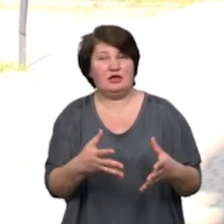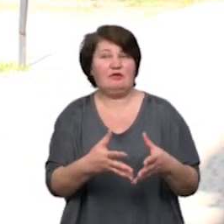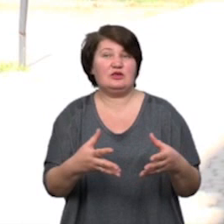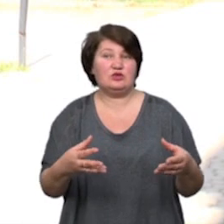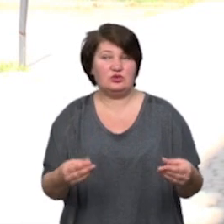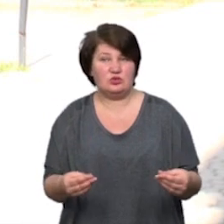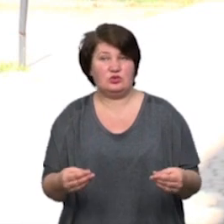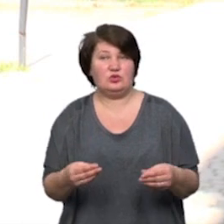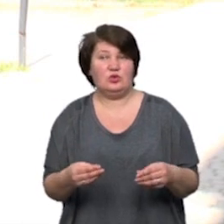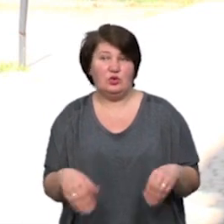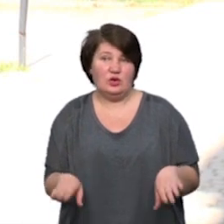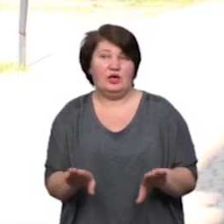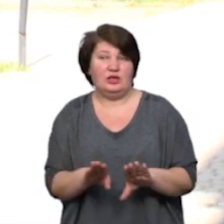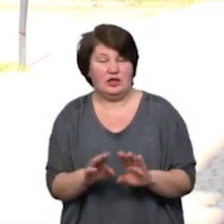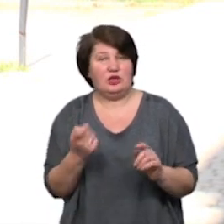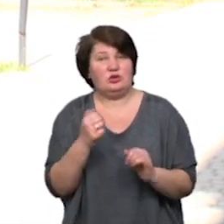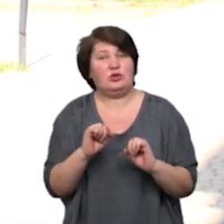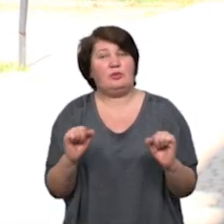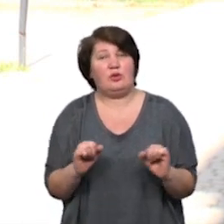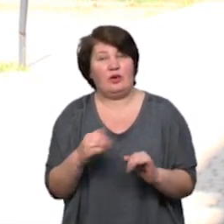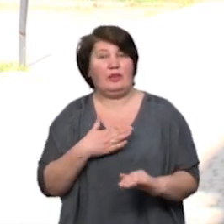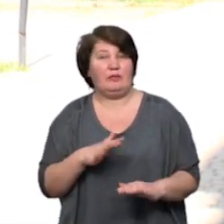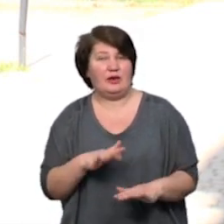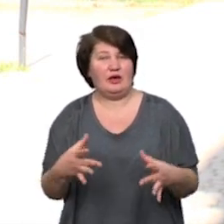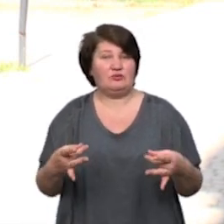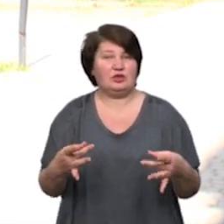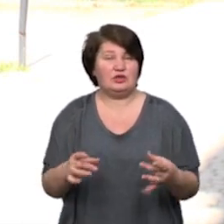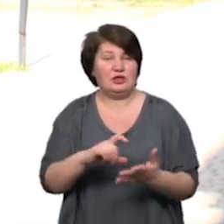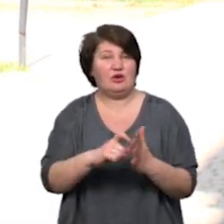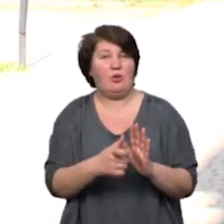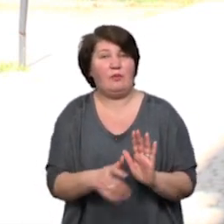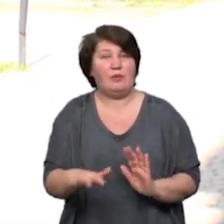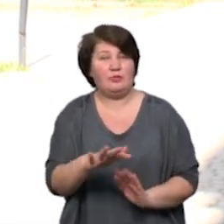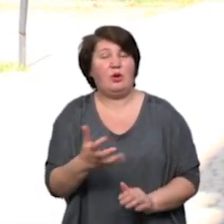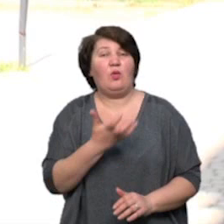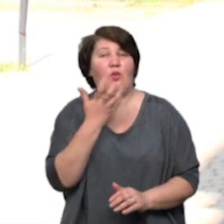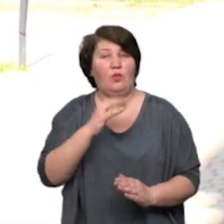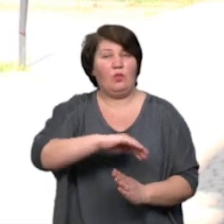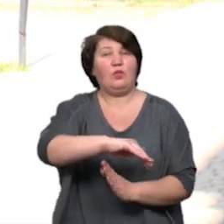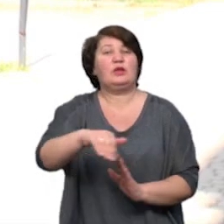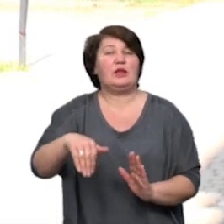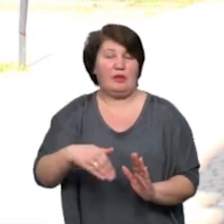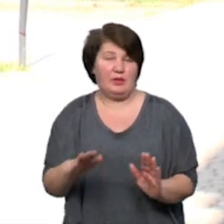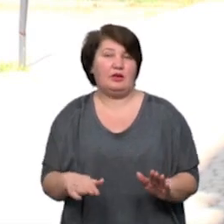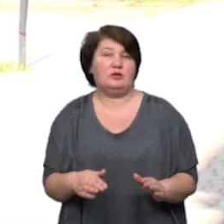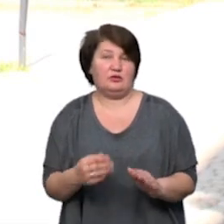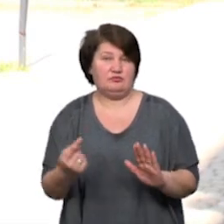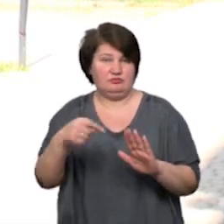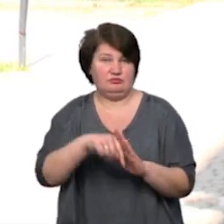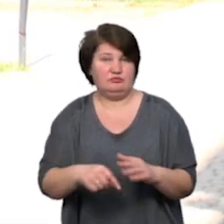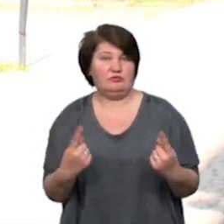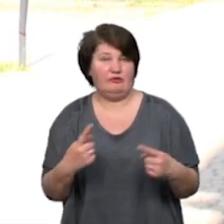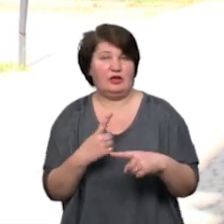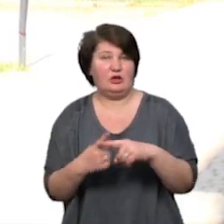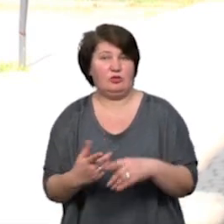доволі такі прохолодно, неприємно, сиро в приміщеннях. Тобто, утеплення, воно зіграє великий плюс для